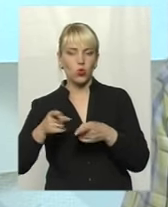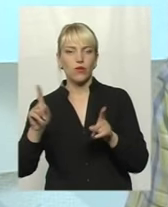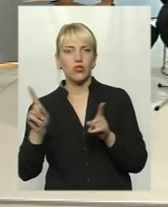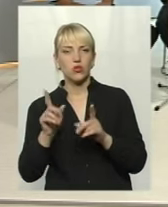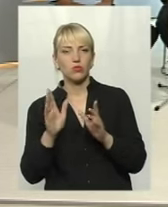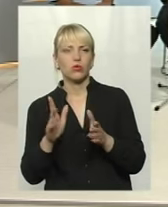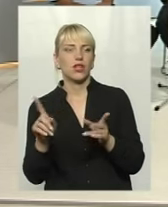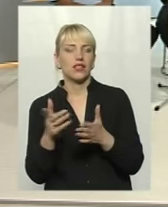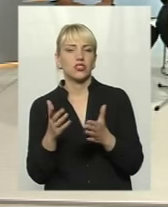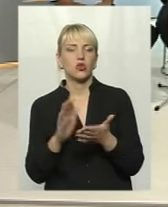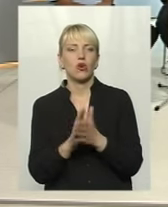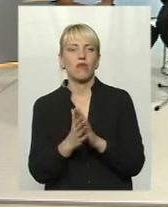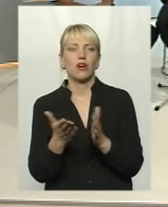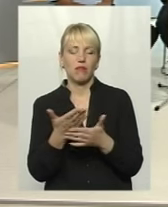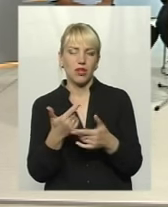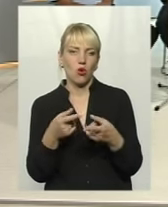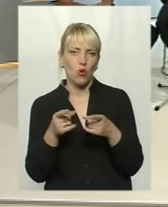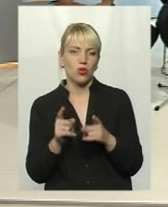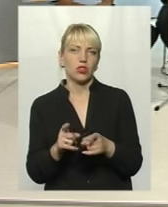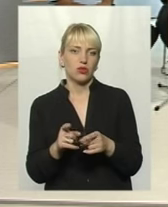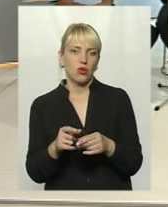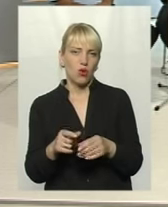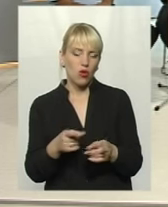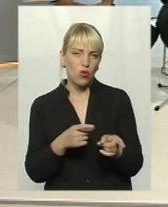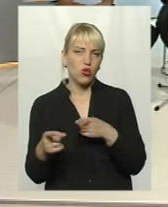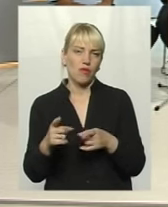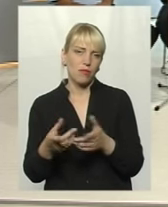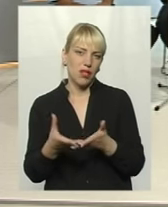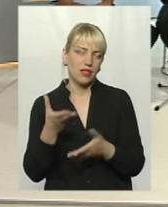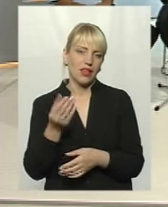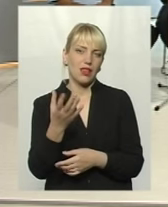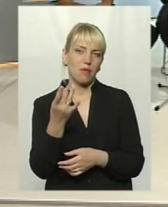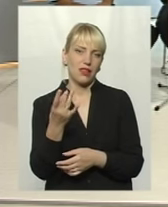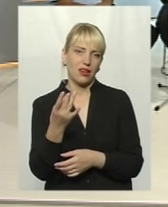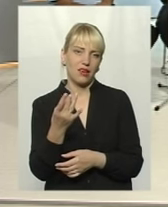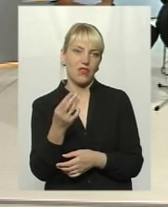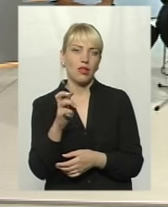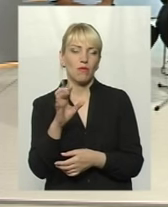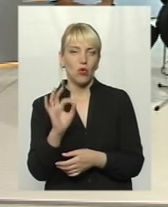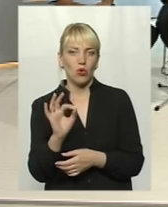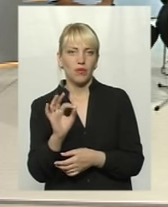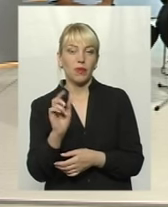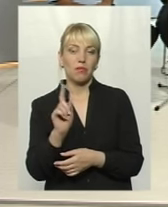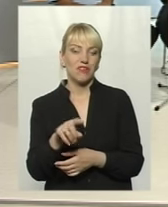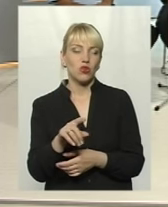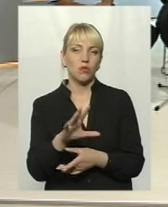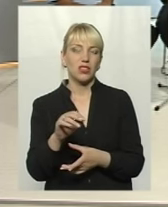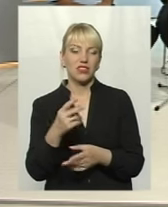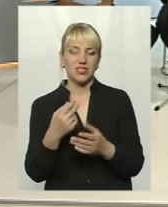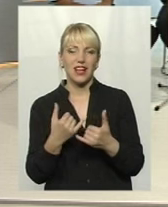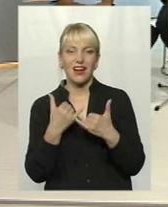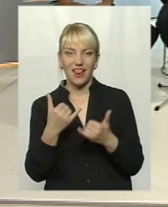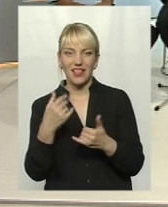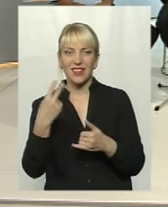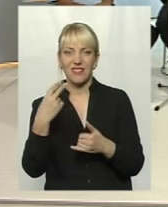навіть якісь договори, що ми готові, що ми будемо дійсно платити по цих 5 гривень. Бо, при цьому, при тому, раді 20 мішків,